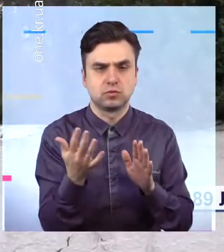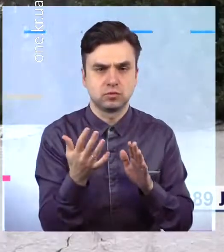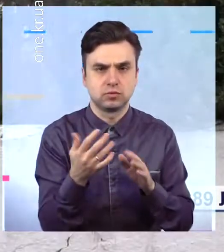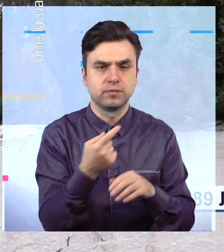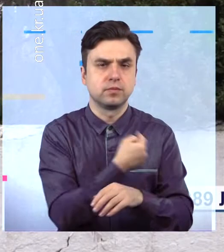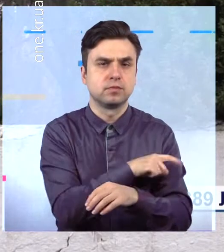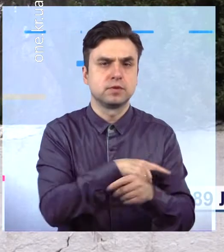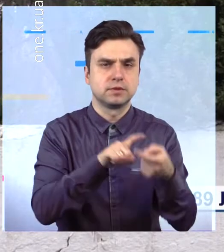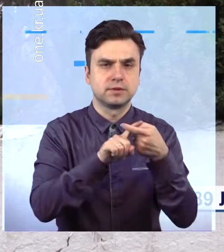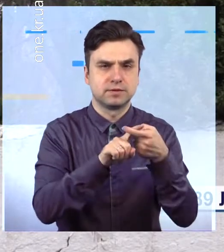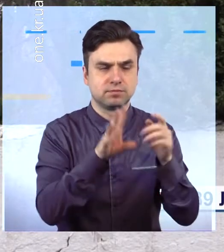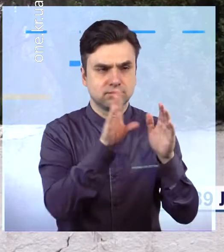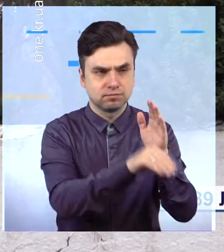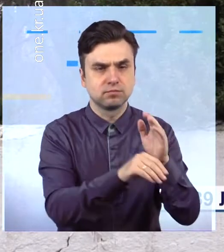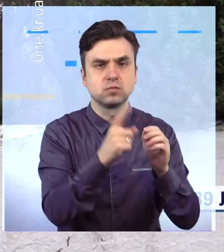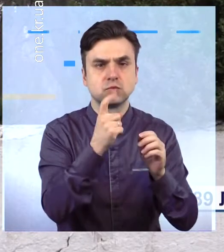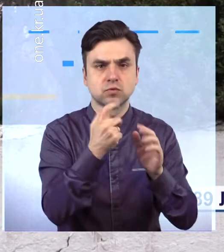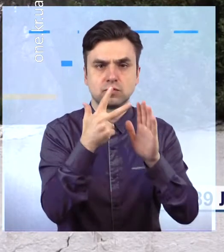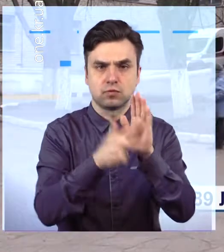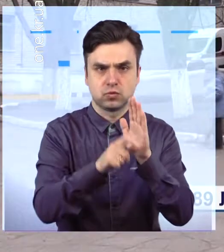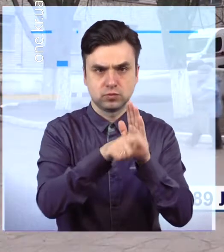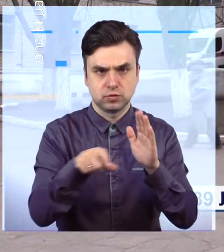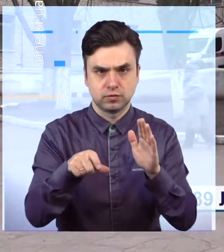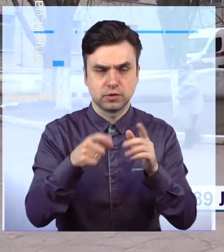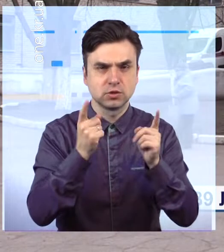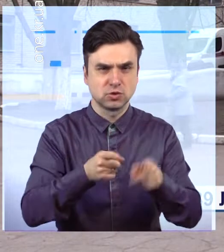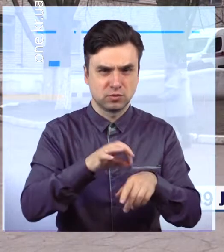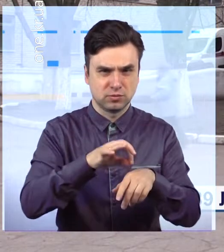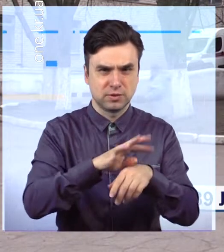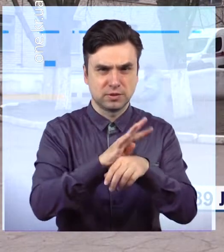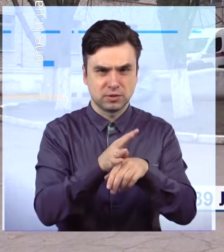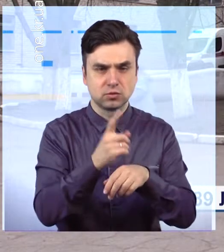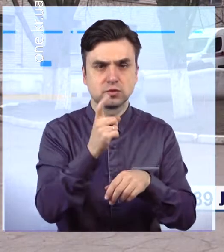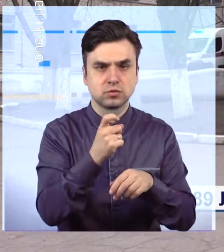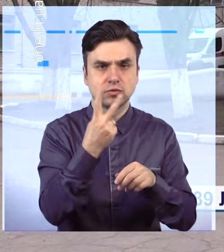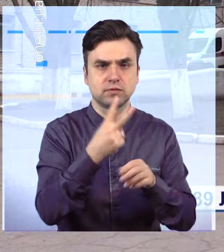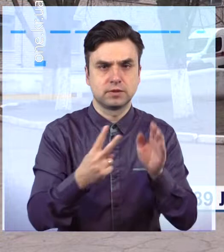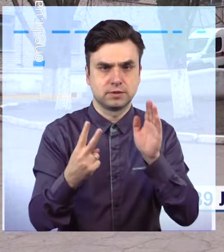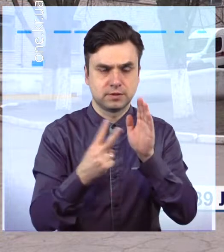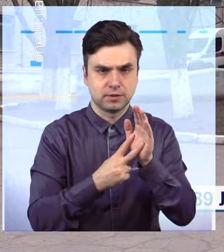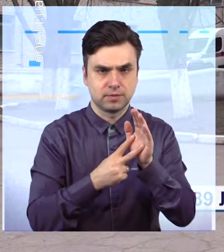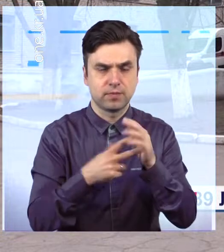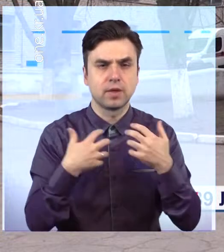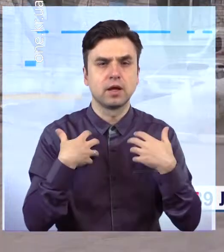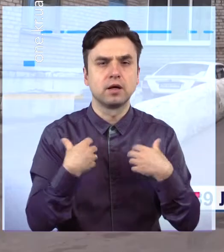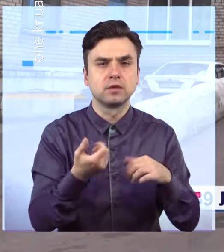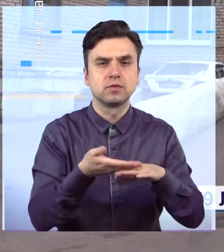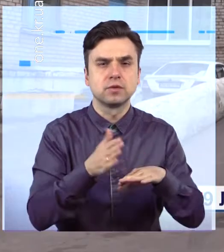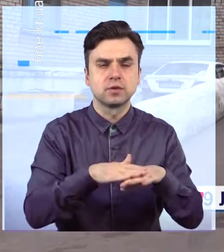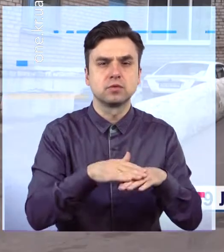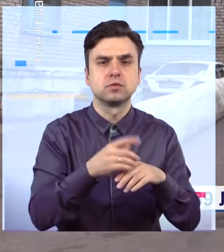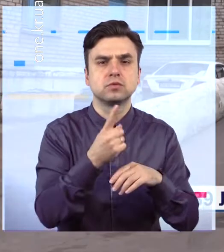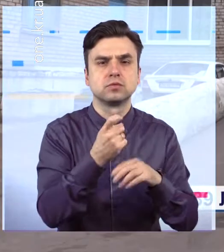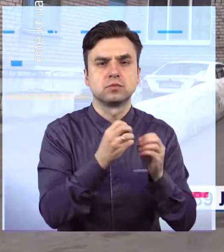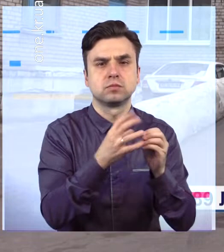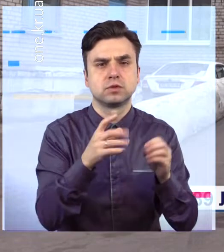В інфекційці перебувають 180 людей зі встановленим діагнозом 127, у важкому стані 115